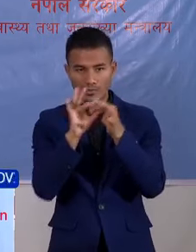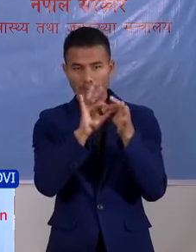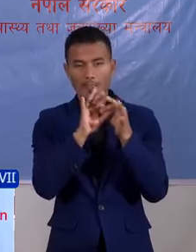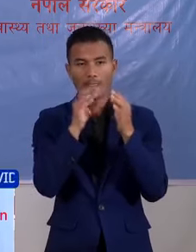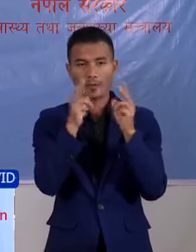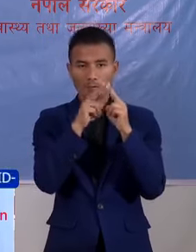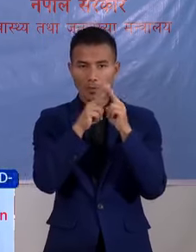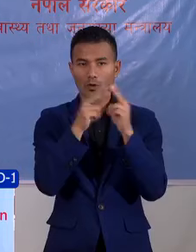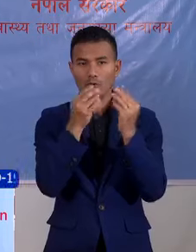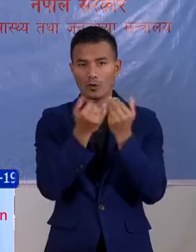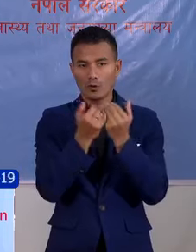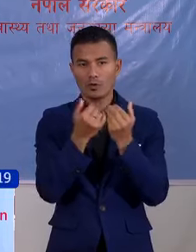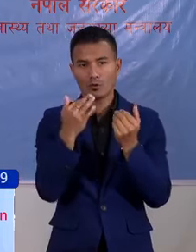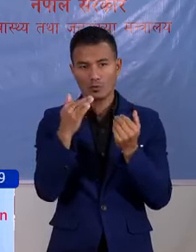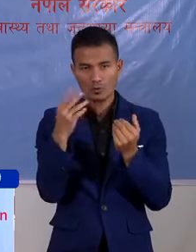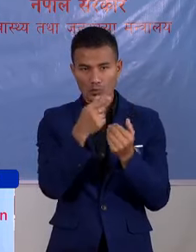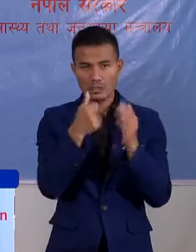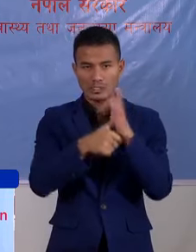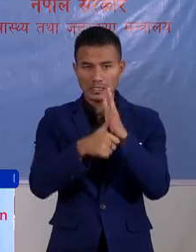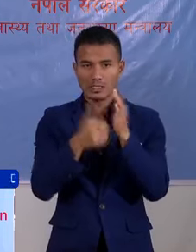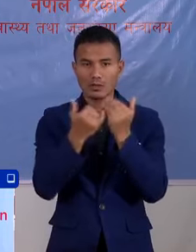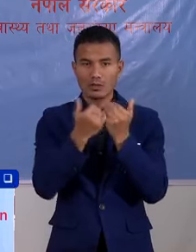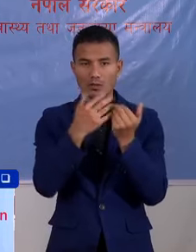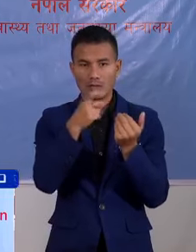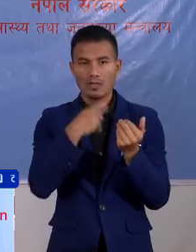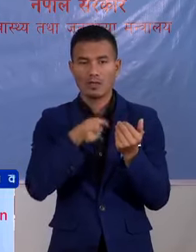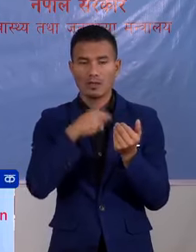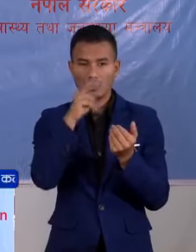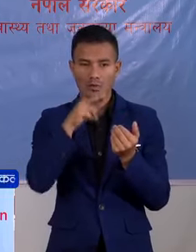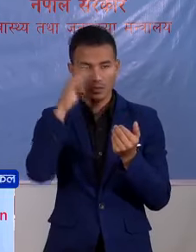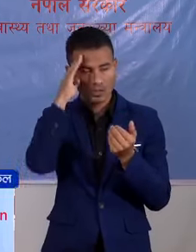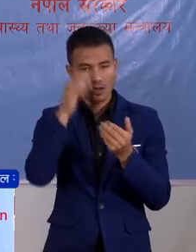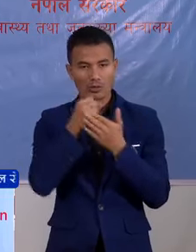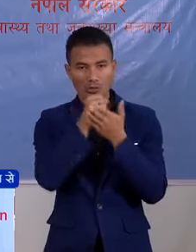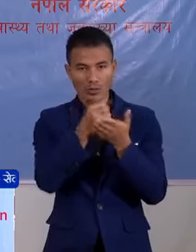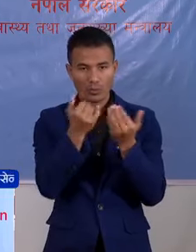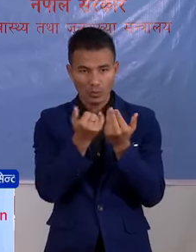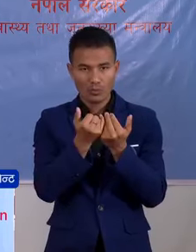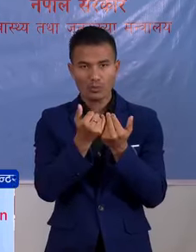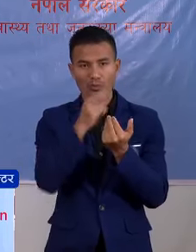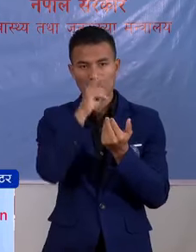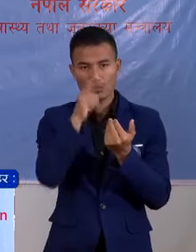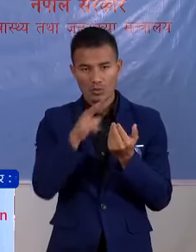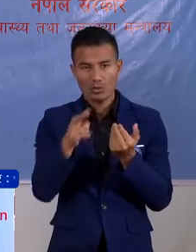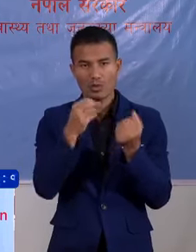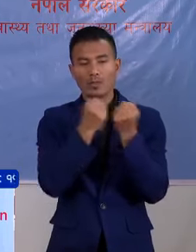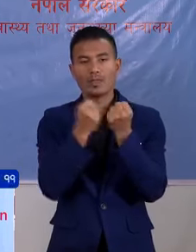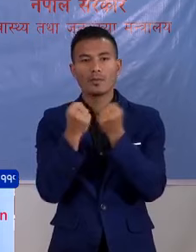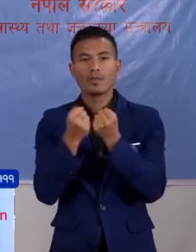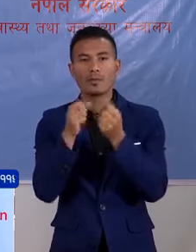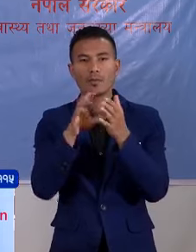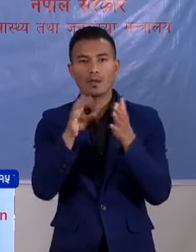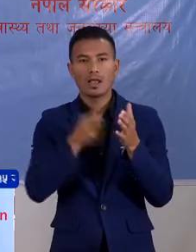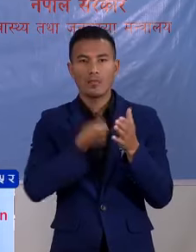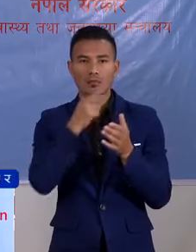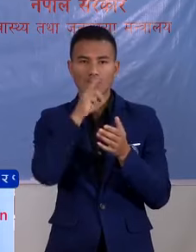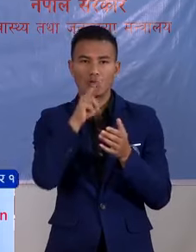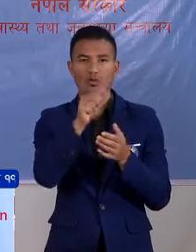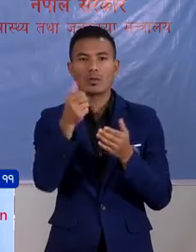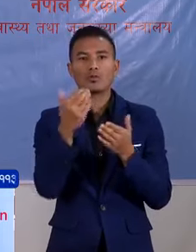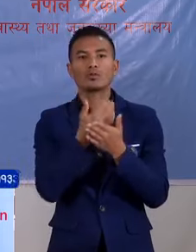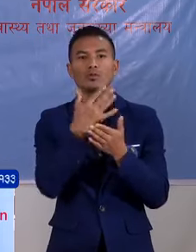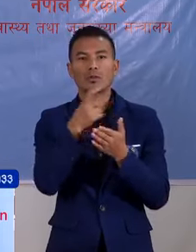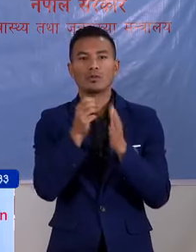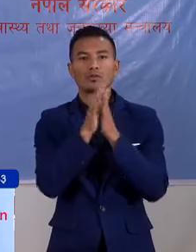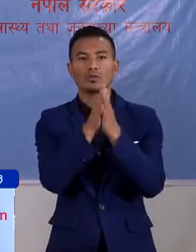गरेरा संपर्कम गरेरा अविलम बचाई चेक जाज गराई दिनकोलाई र सरकार लाई सहय गर्दूस र यो लोगडाउन बाट आफुपनी र अरलाई पनी